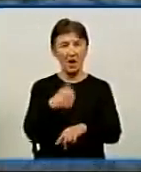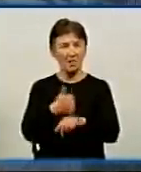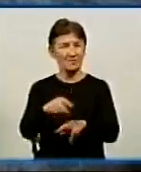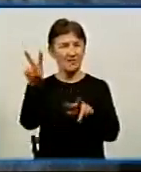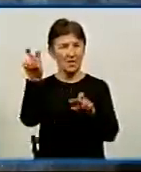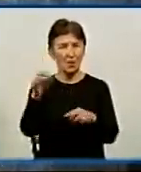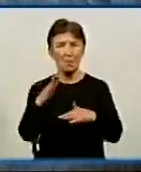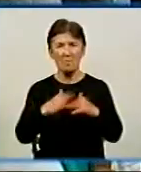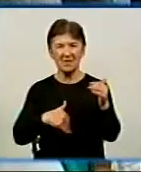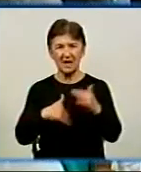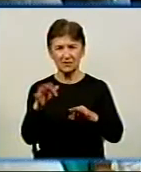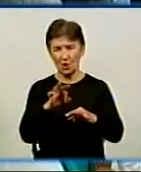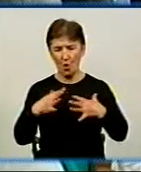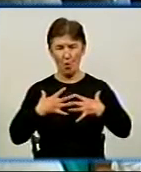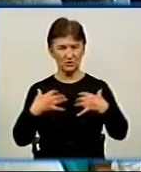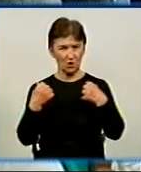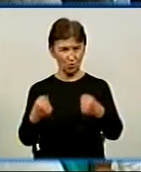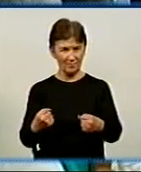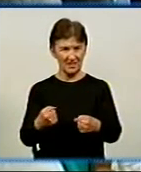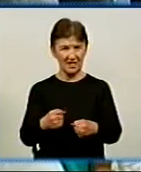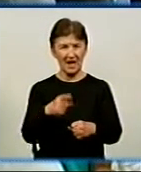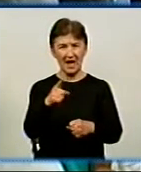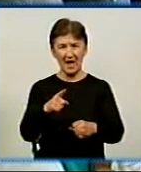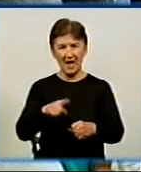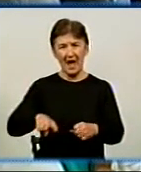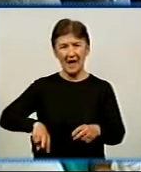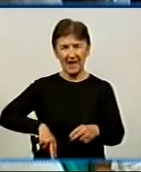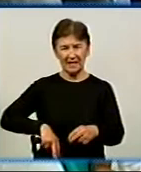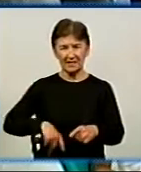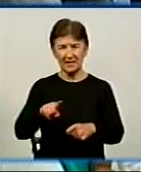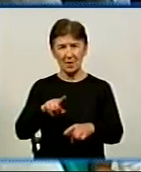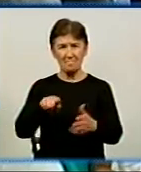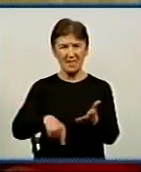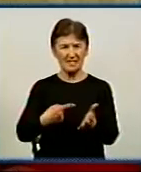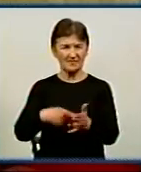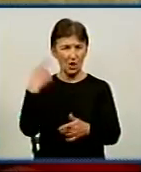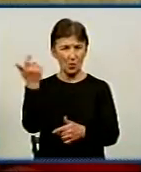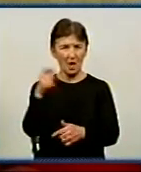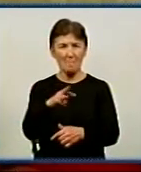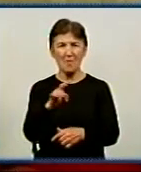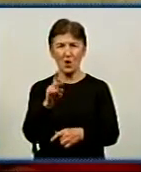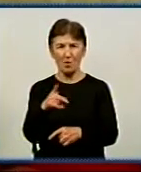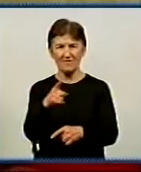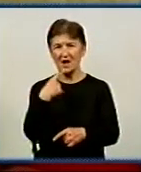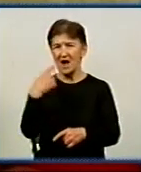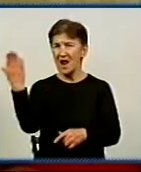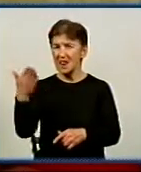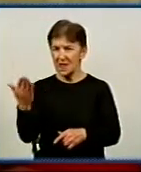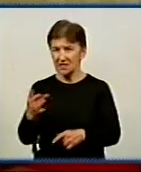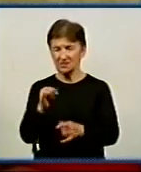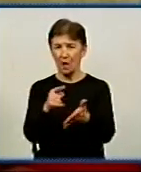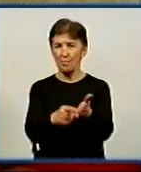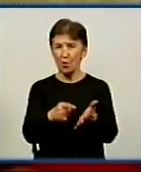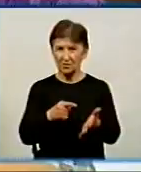школи стала практика оздоровлення. Ректор Університету ресурсної медицини міста Харків Олександр Малко провів лекцію та поділився з